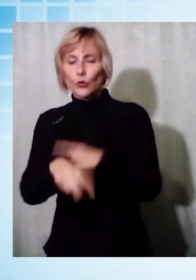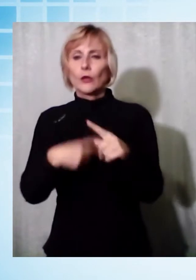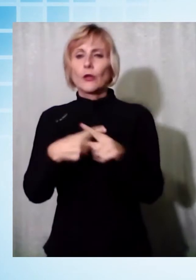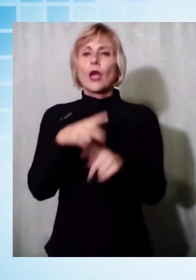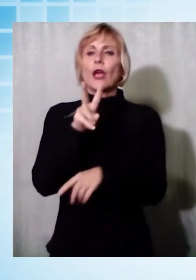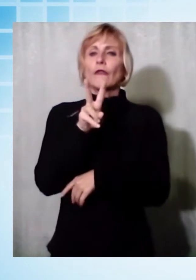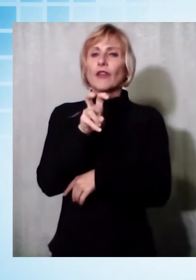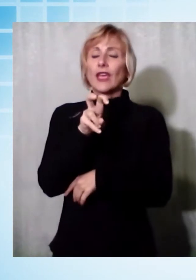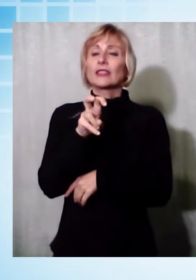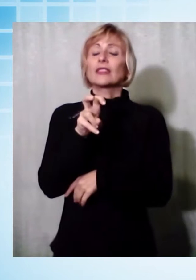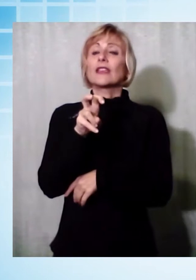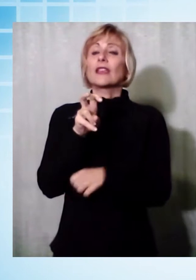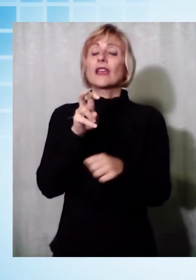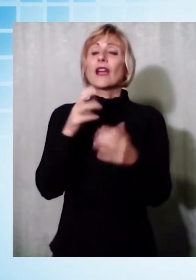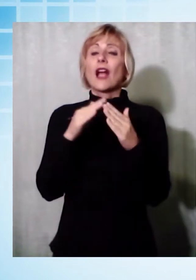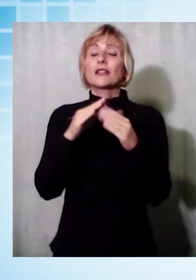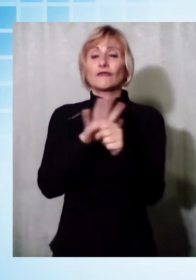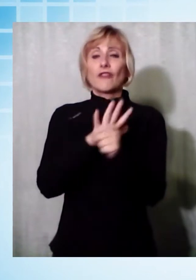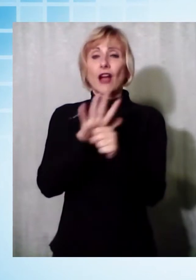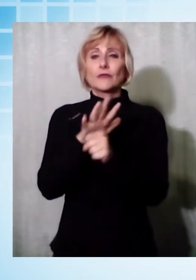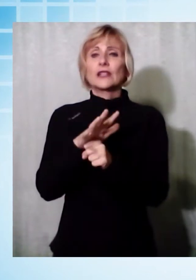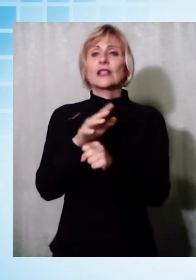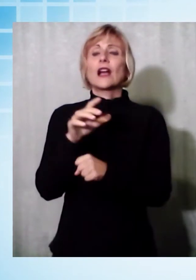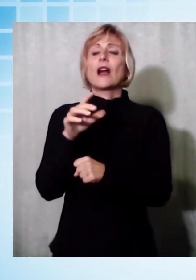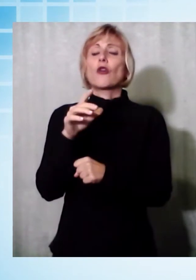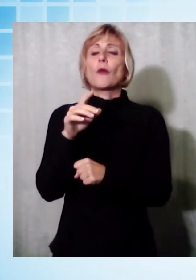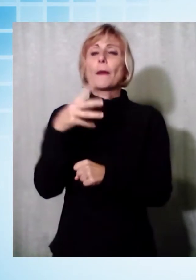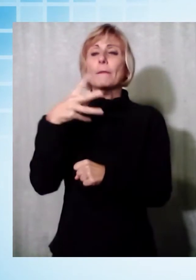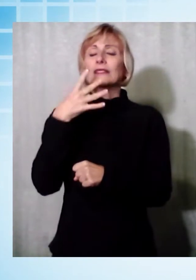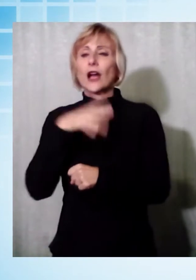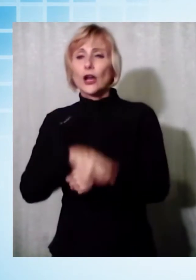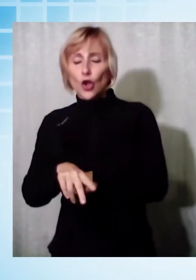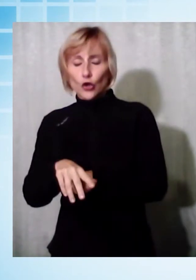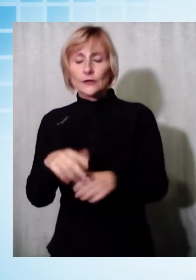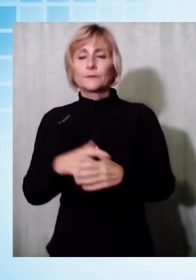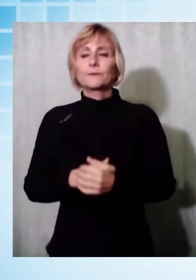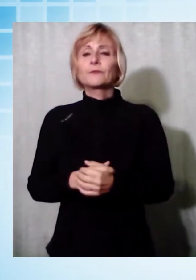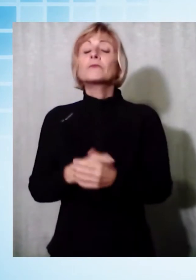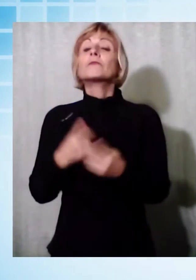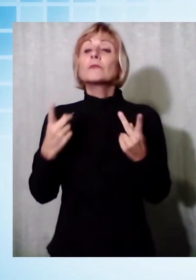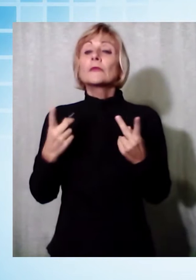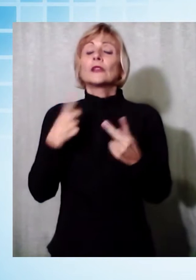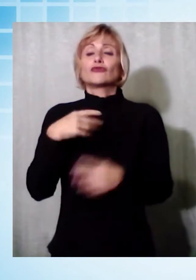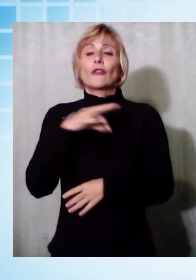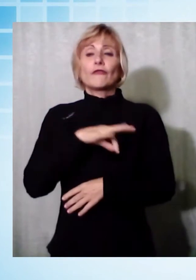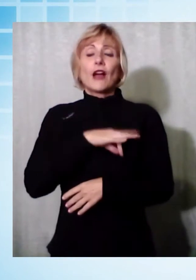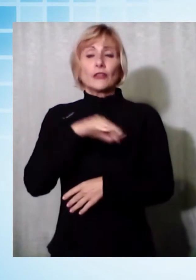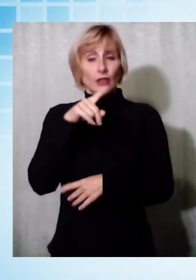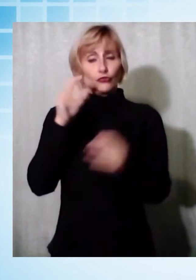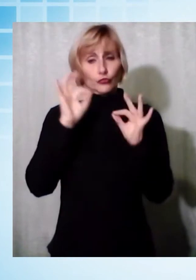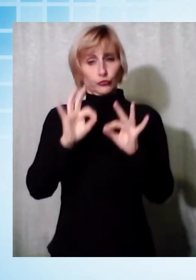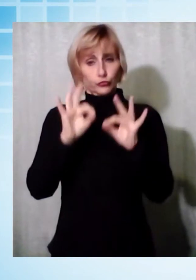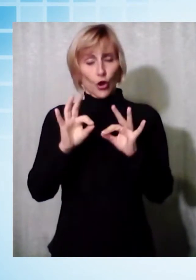a Massarosa. Una commissione fra controllato e controllore, secondo i carabinieri, a tutto vantaggio della Serimperra che otteneva contributi e